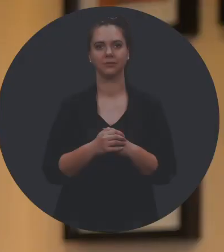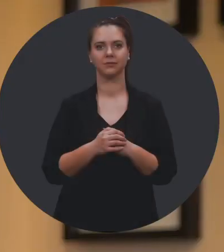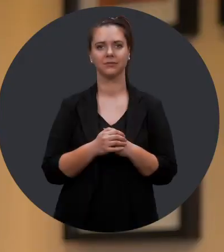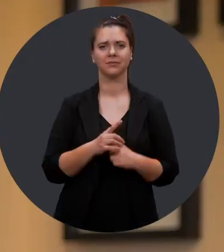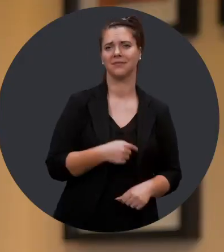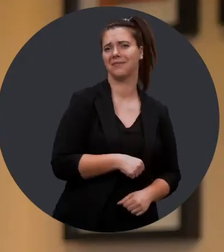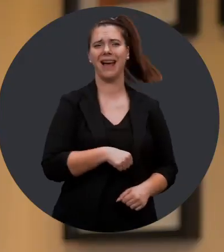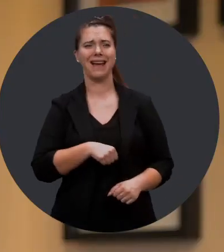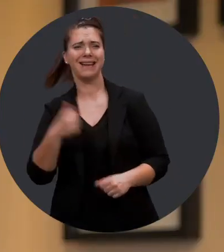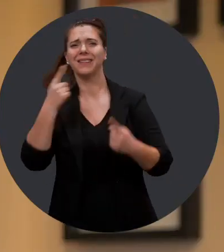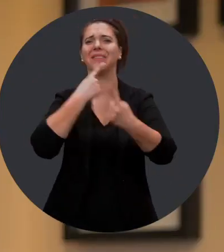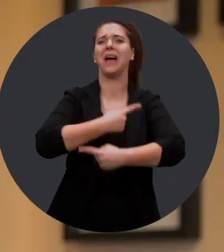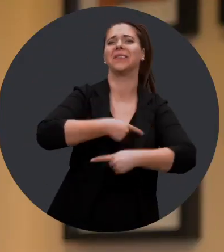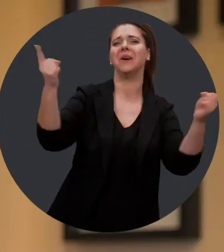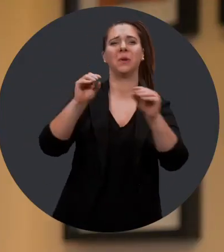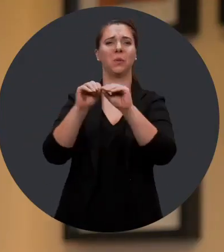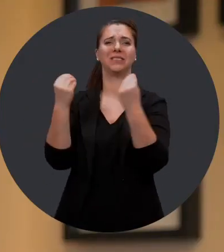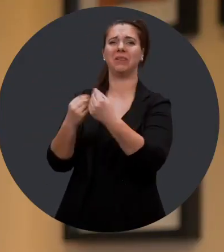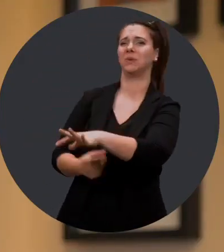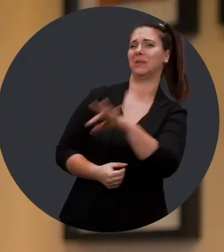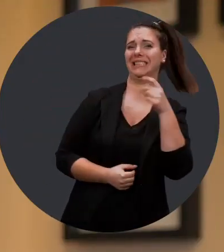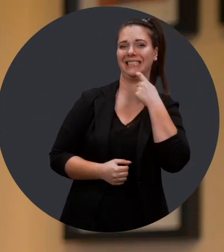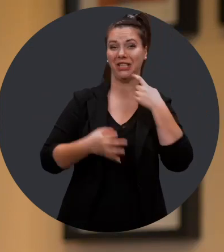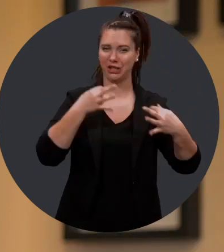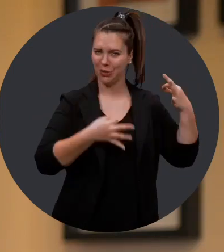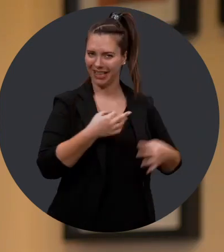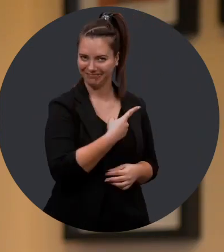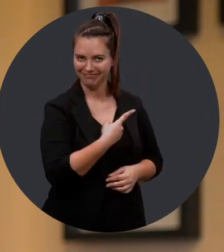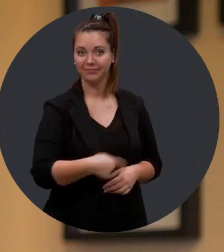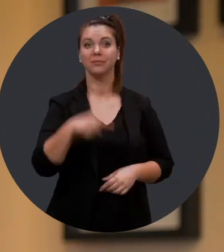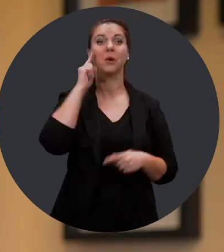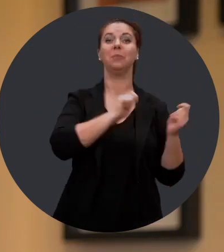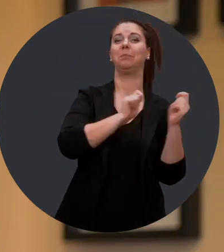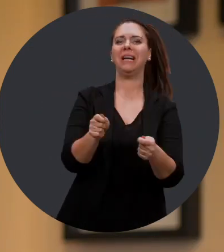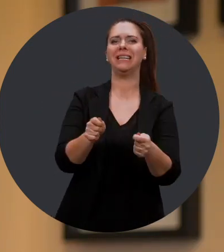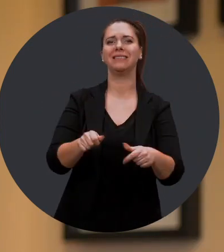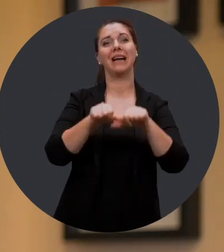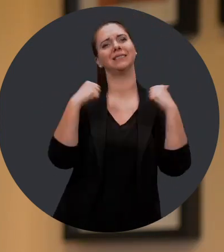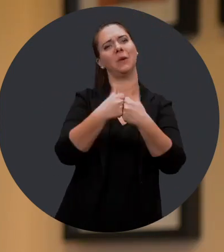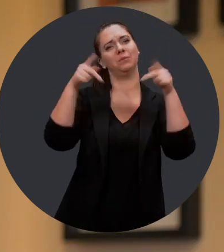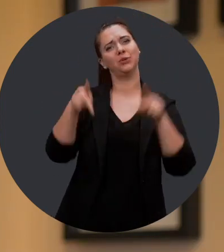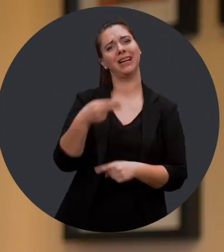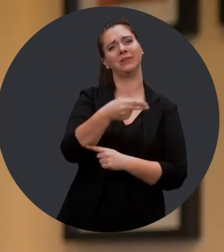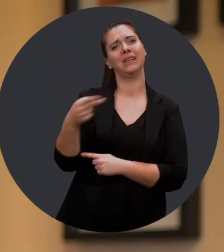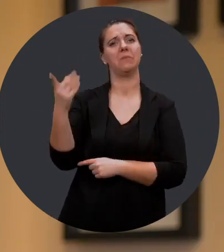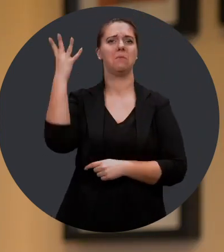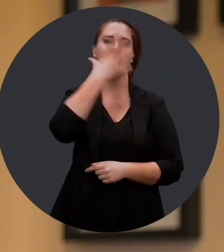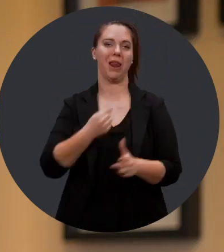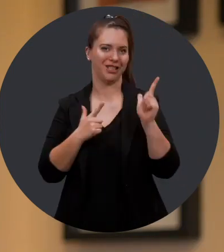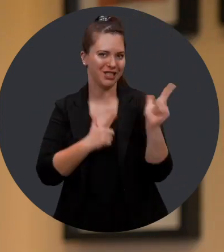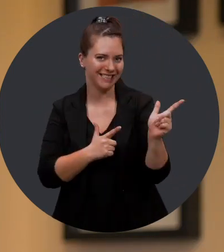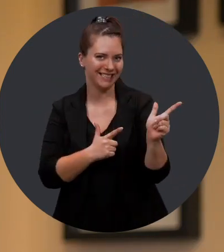Je suis fier de vous annoncer que l'organisme qui a été retenu par le jury pour la présente édition du prix est l'Association des personnes handicapées